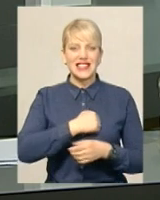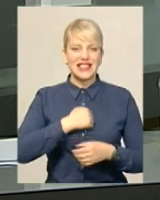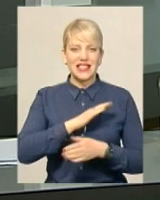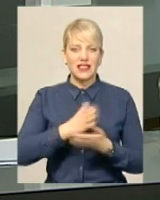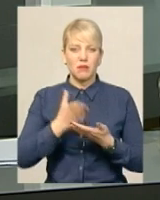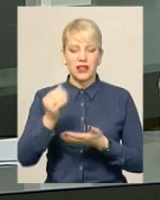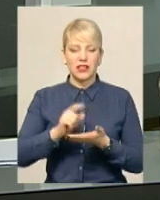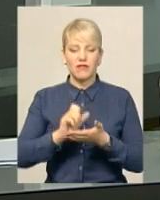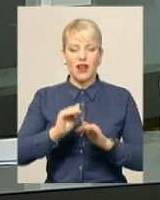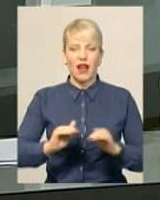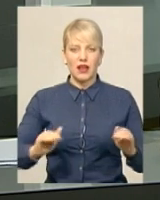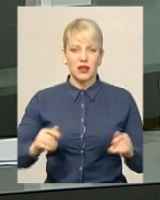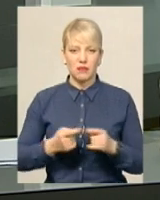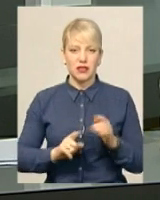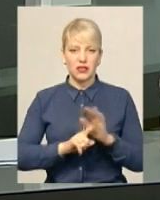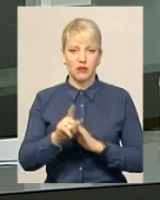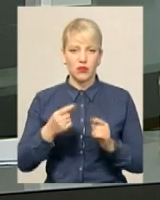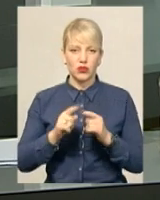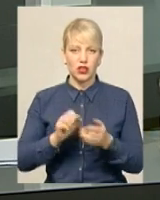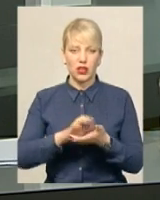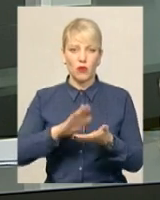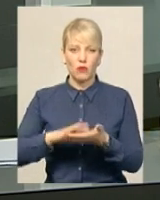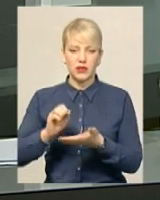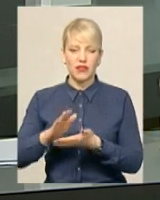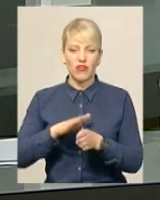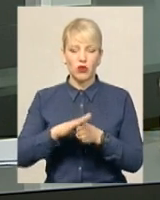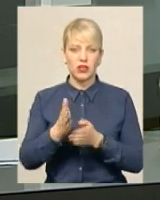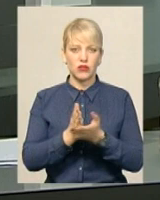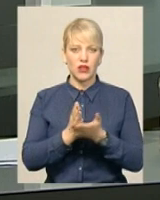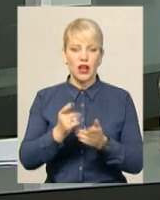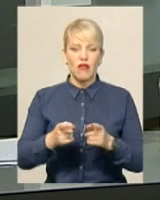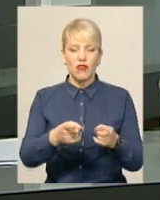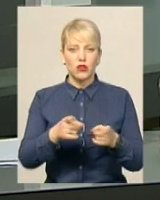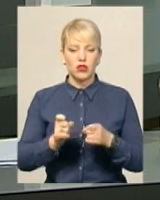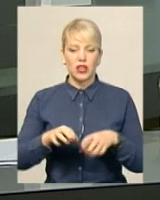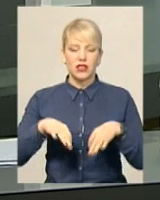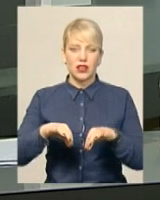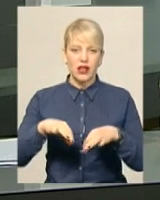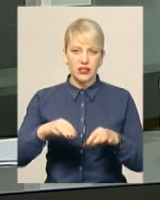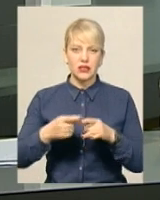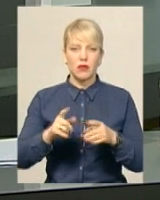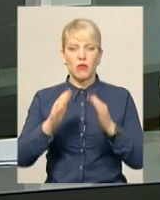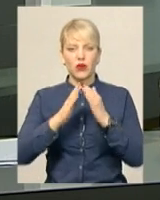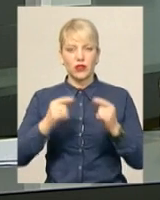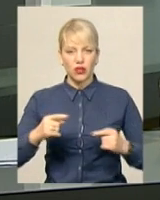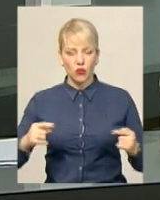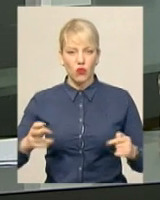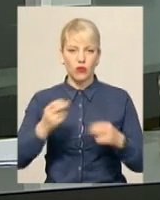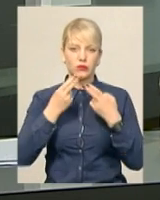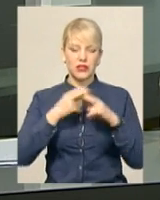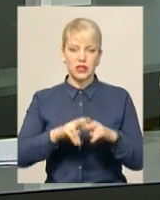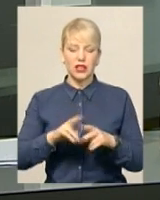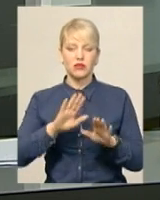групи Державної виконавчої служби на Хмельниччині. Вилучають нерухомість, транспортні засоби, земельні ділянки та побутову техніку.